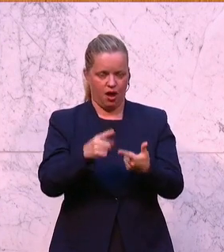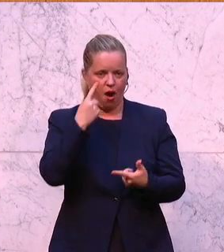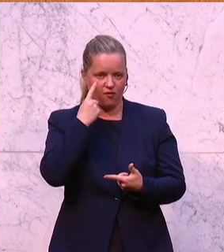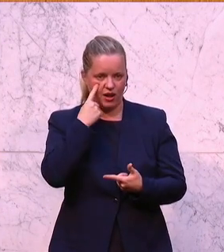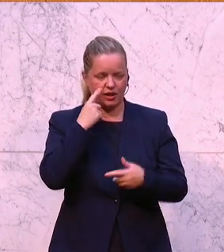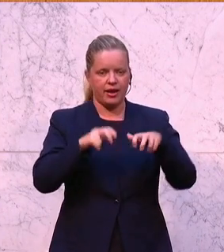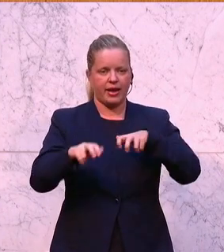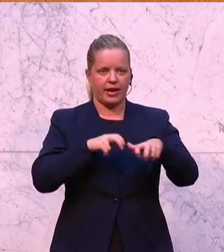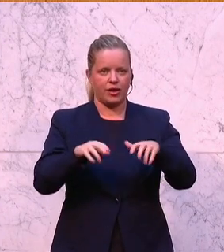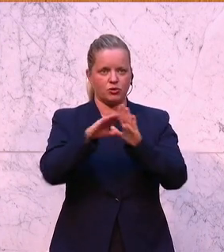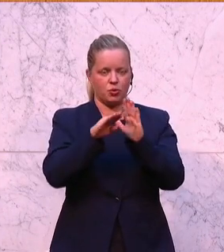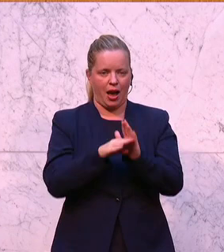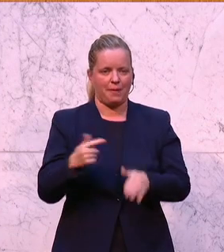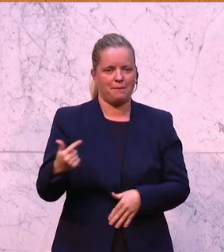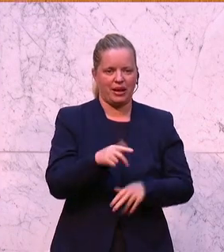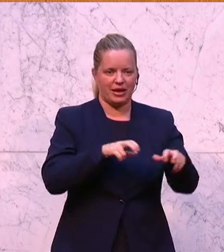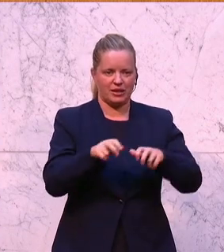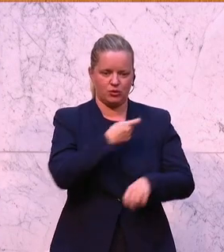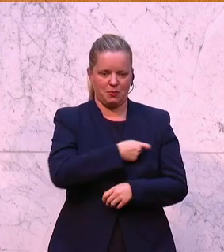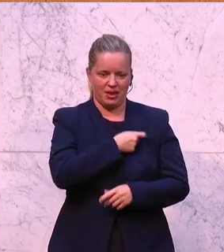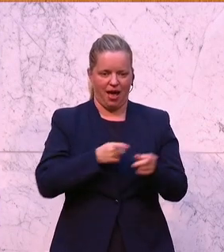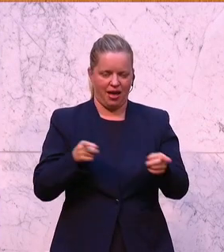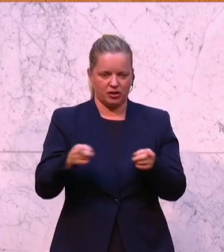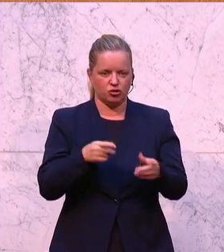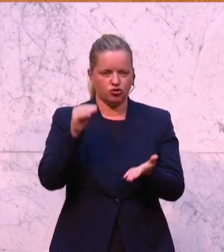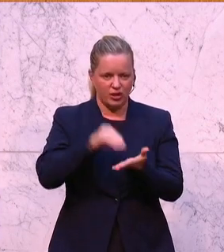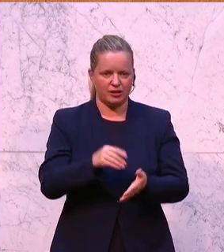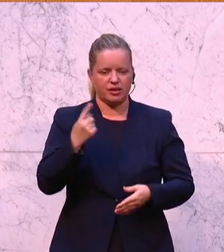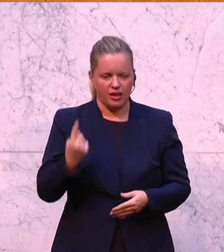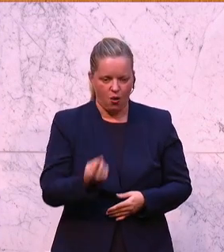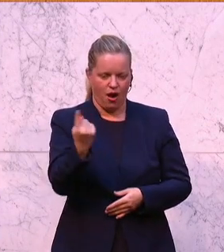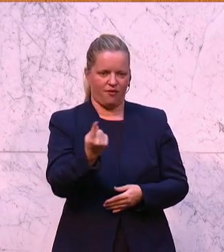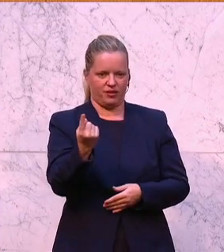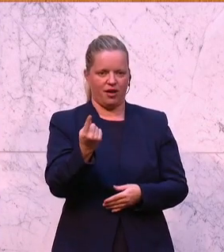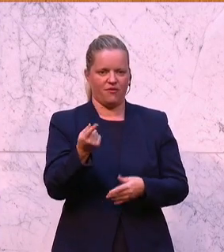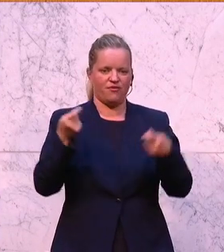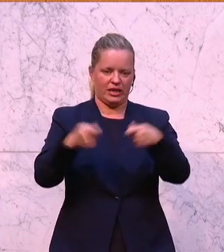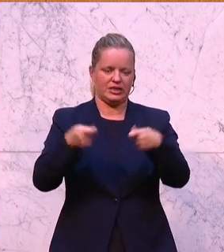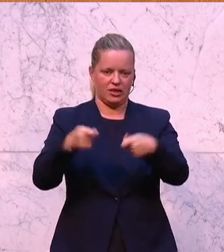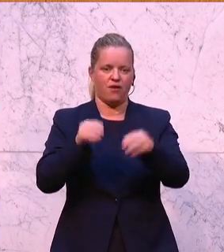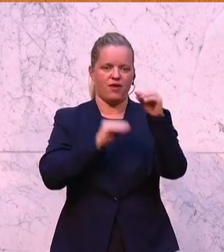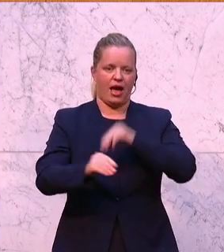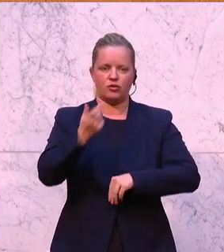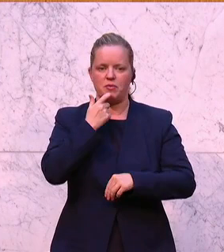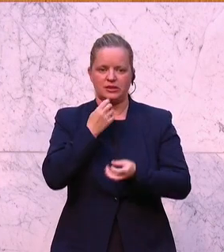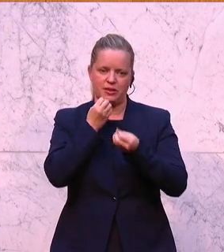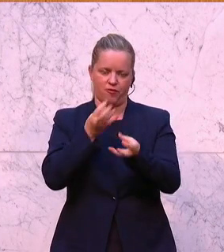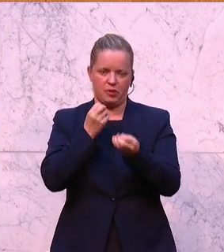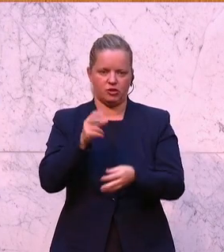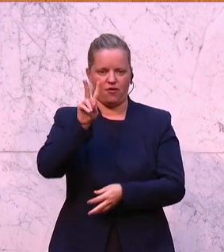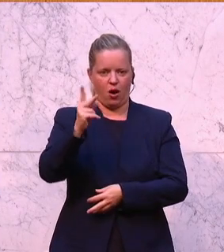der beiden Regierungsparteien steht eindeutig drinnen, dauerhafte Finanzierung des Vereins für Konsumenteninformation.